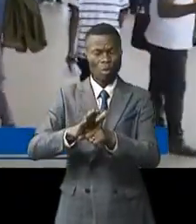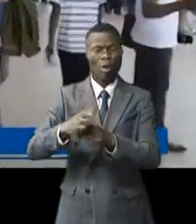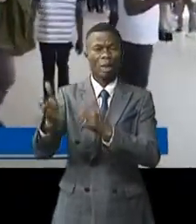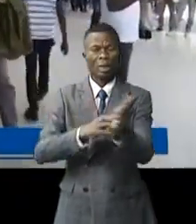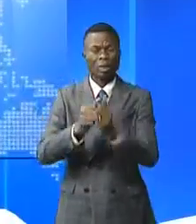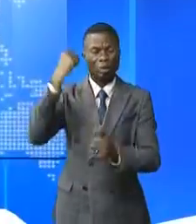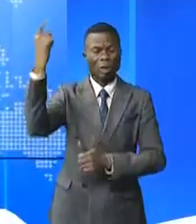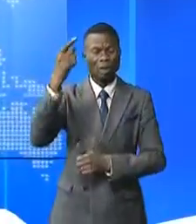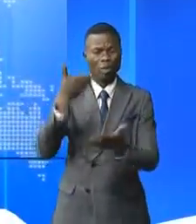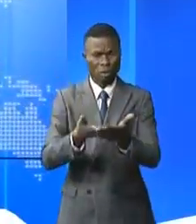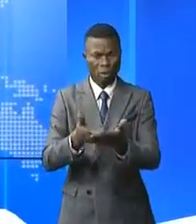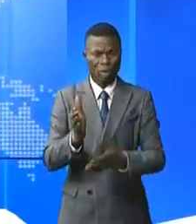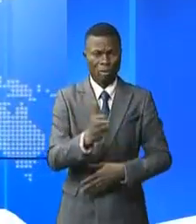monde.